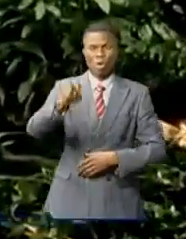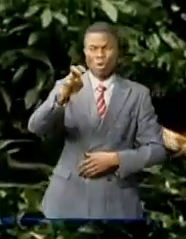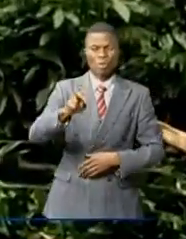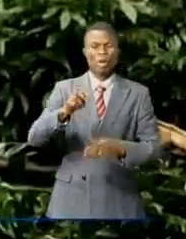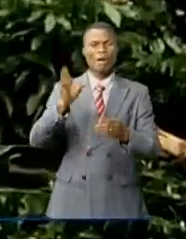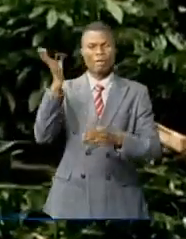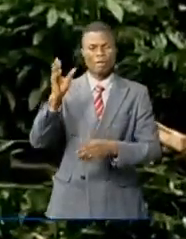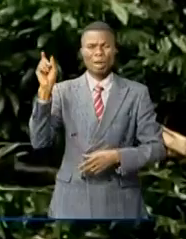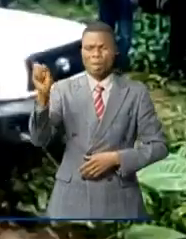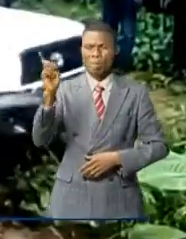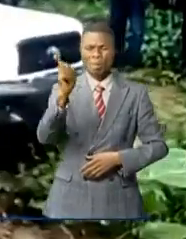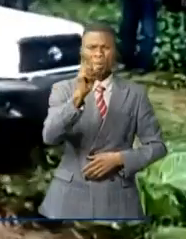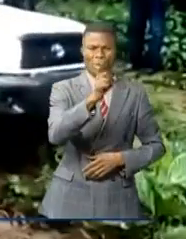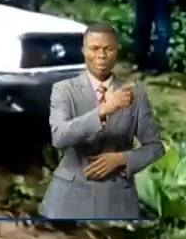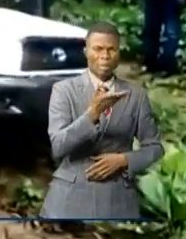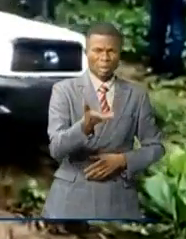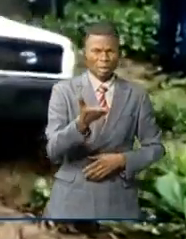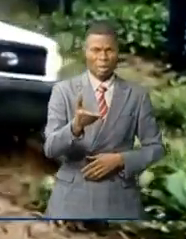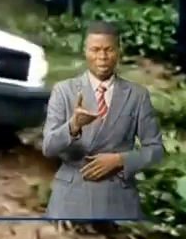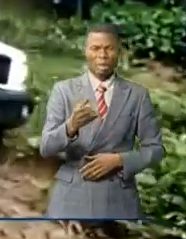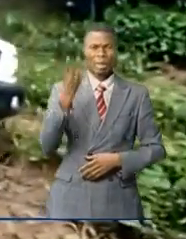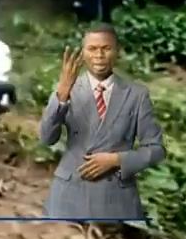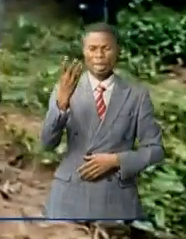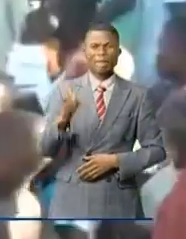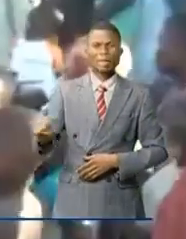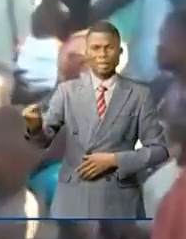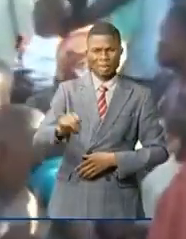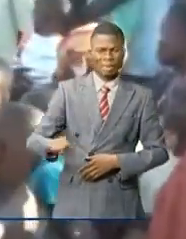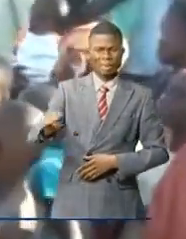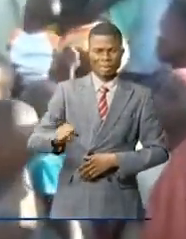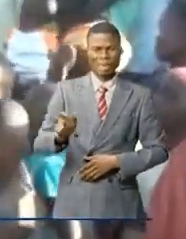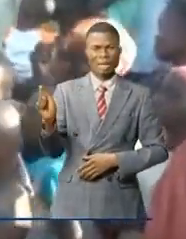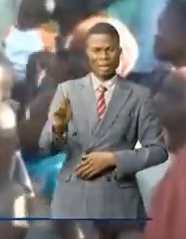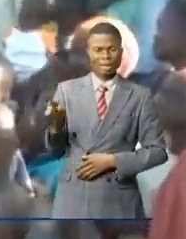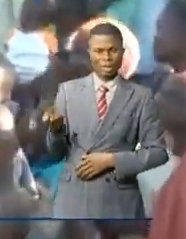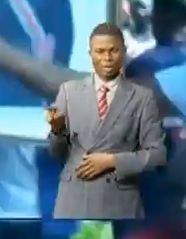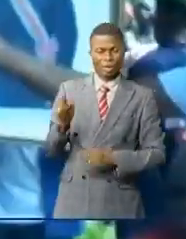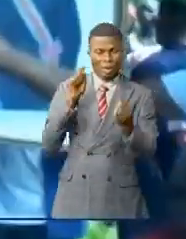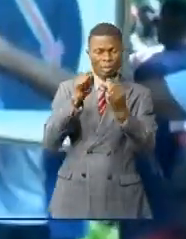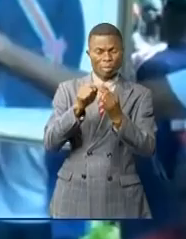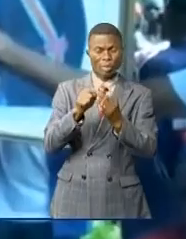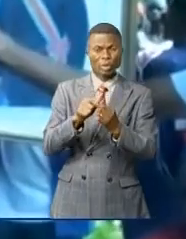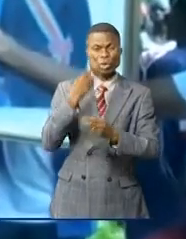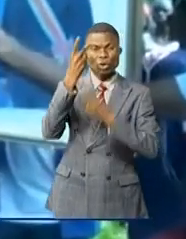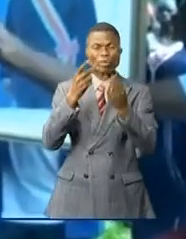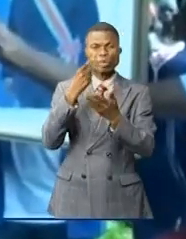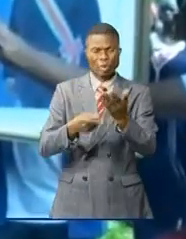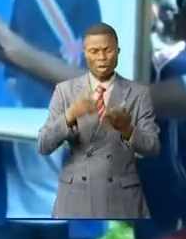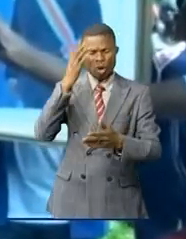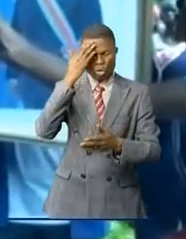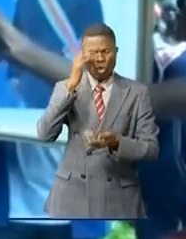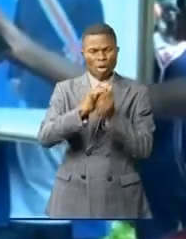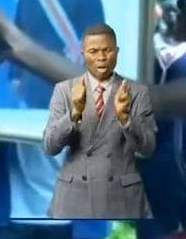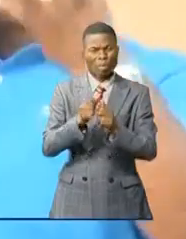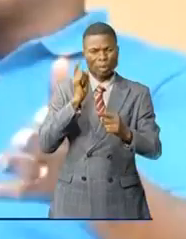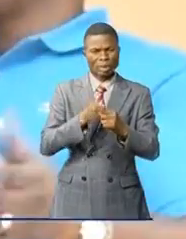Nzanoa, Bosso Melo et Bongandanga-Botewa, quatre secteurs qui composent ce territoire. Objectif. Palper du doigt les difficultés